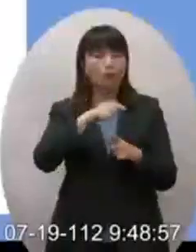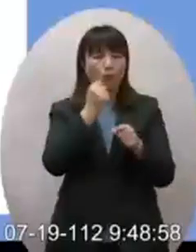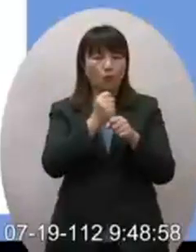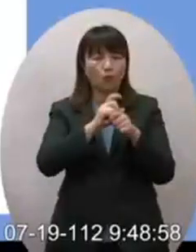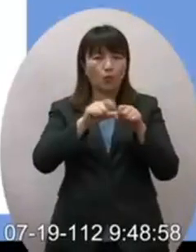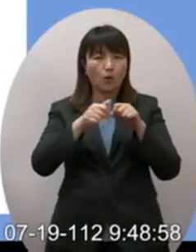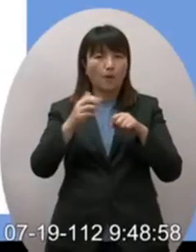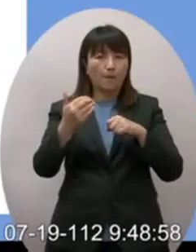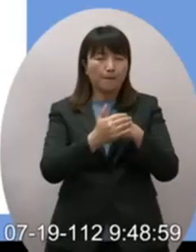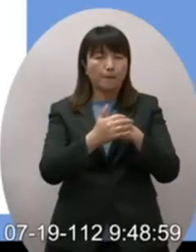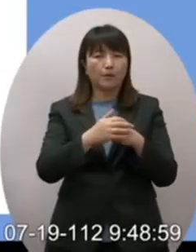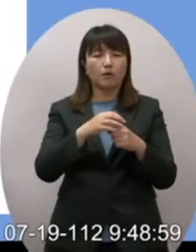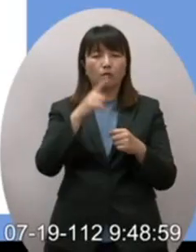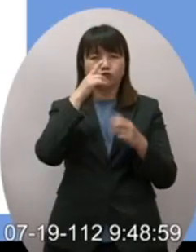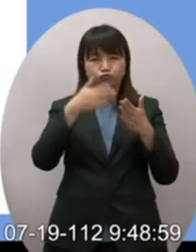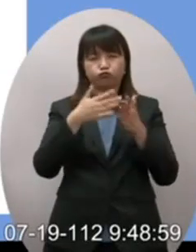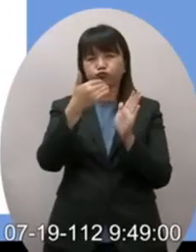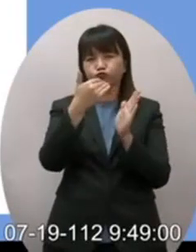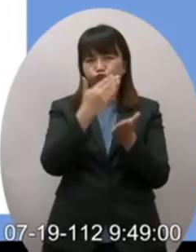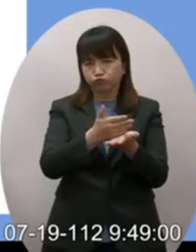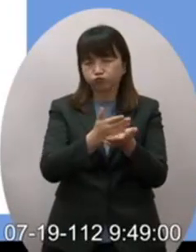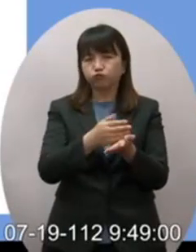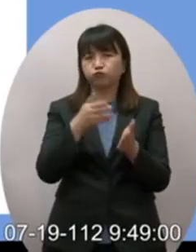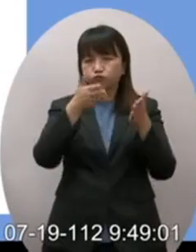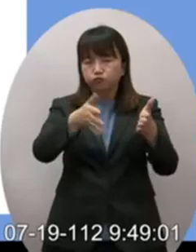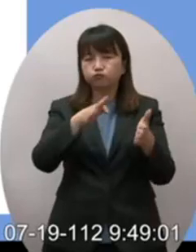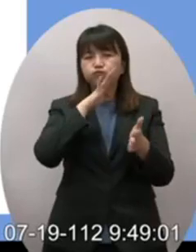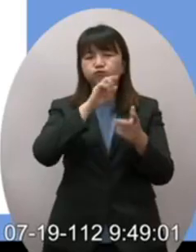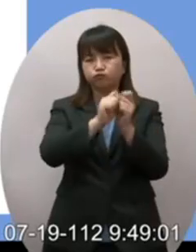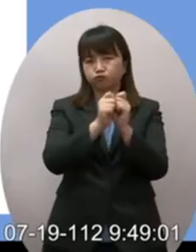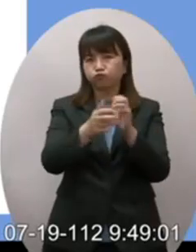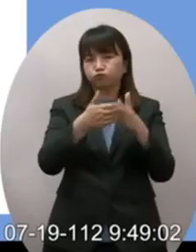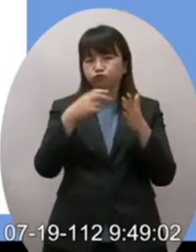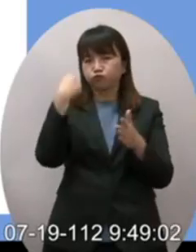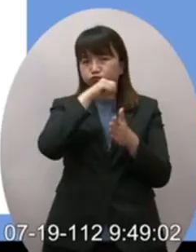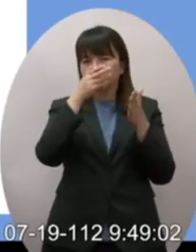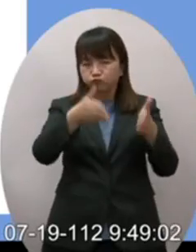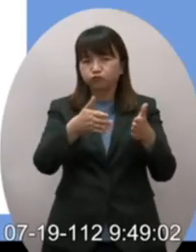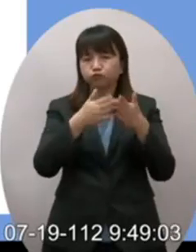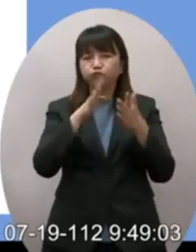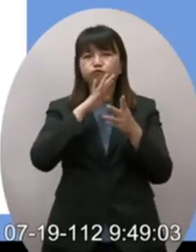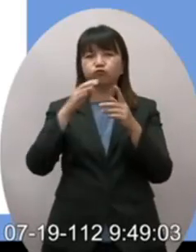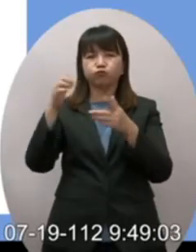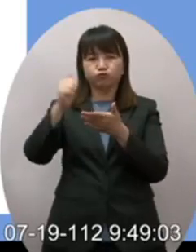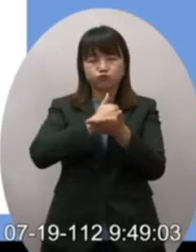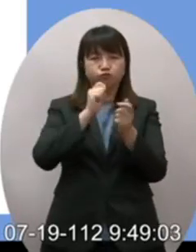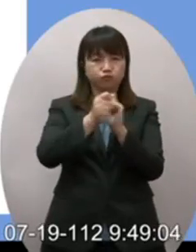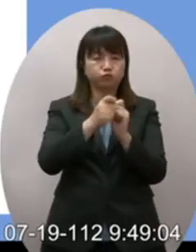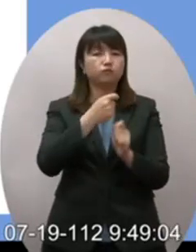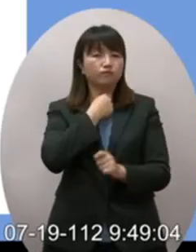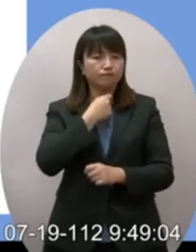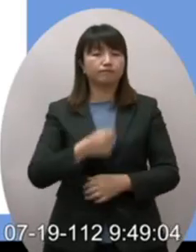工作機會都拿走了我們應該要阻止他們我們應該對他們磕稅我們應該對台灣磕關稅